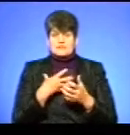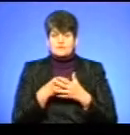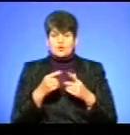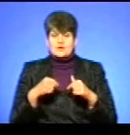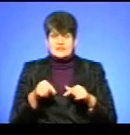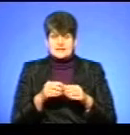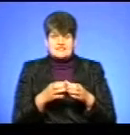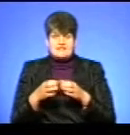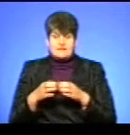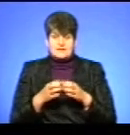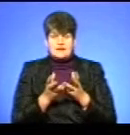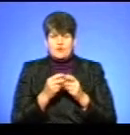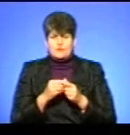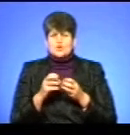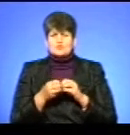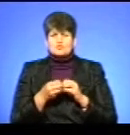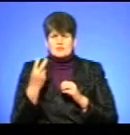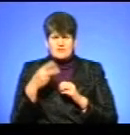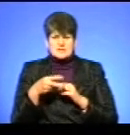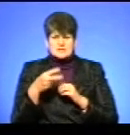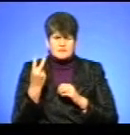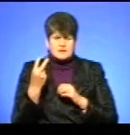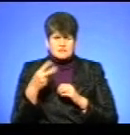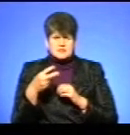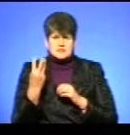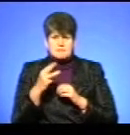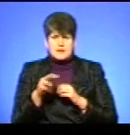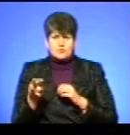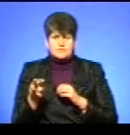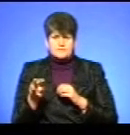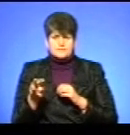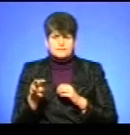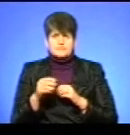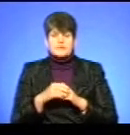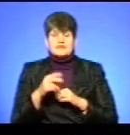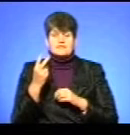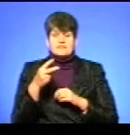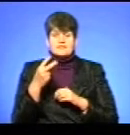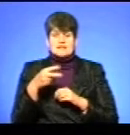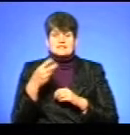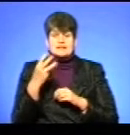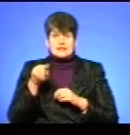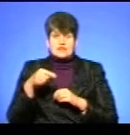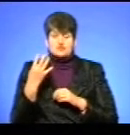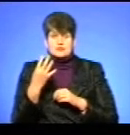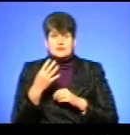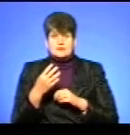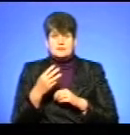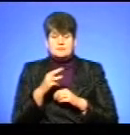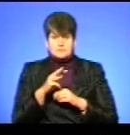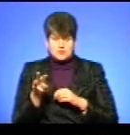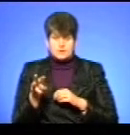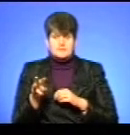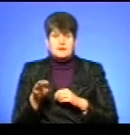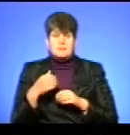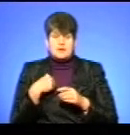нараховують, ви озвучили зараз суму 22-23 мільйони, так я вам скажу,-4 десятих. Так на сьогоднішній момент у нас